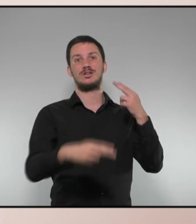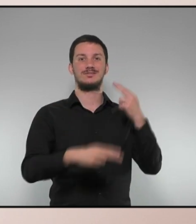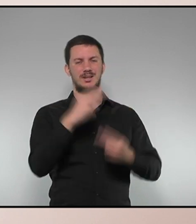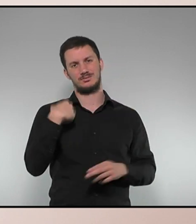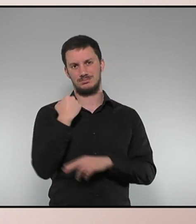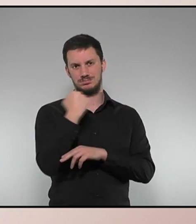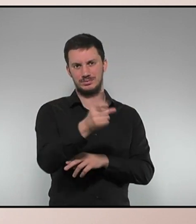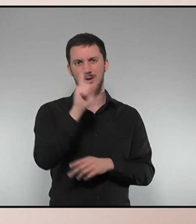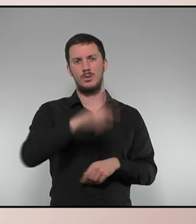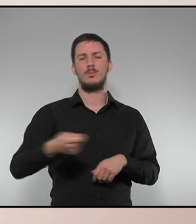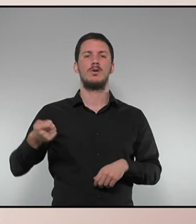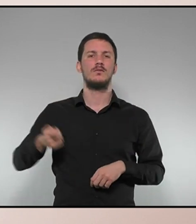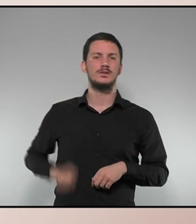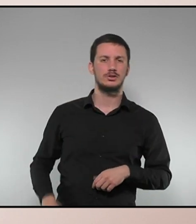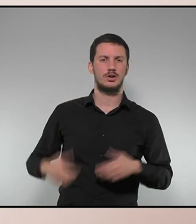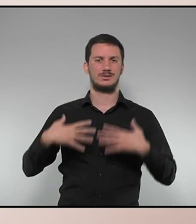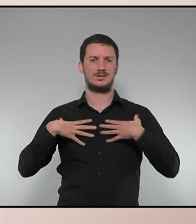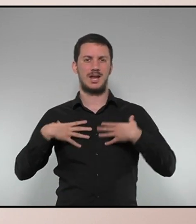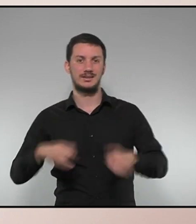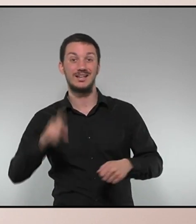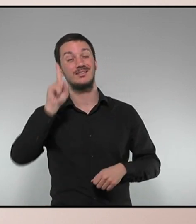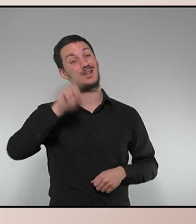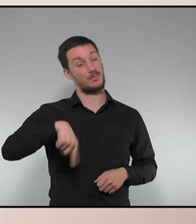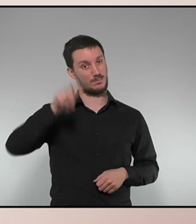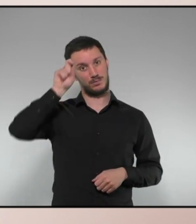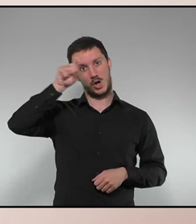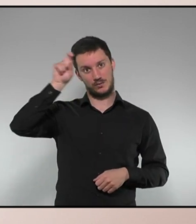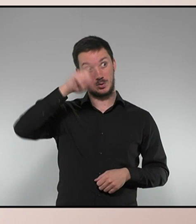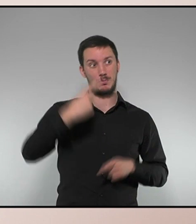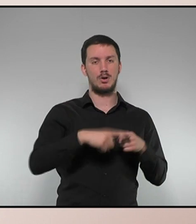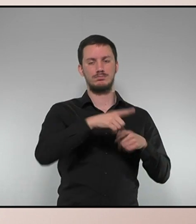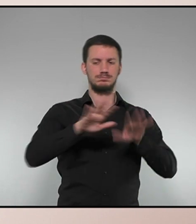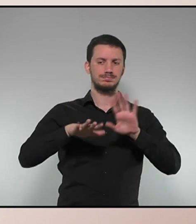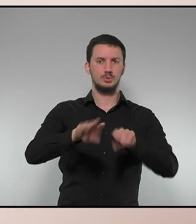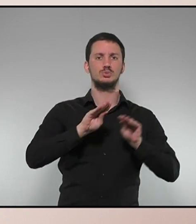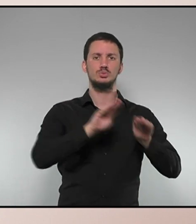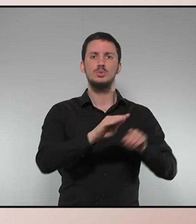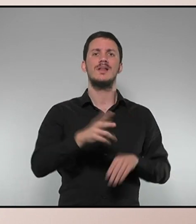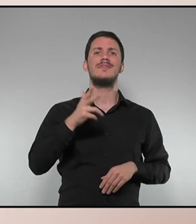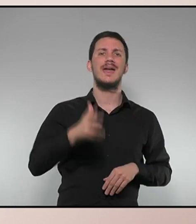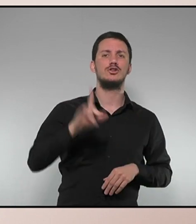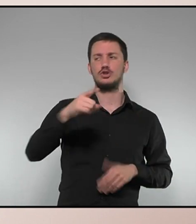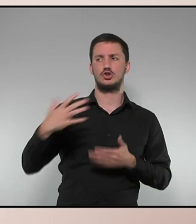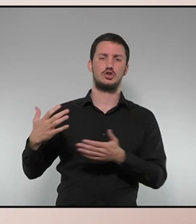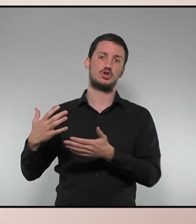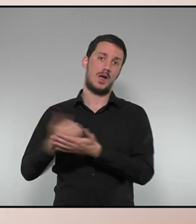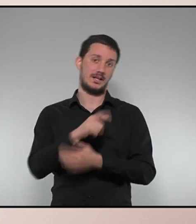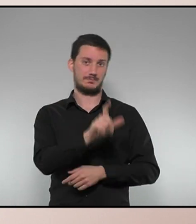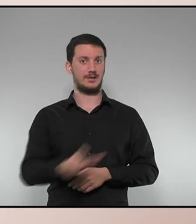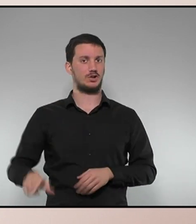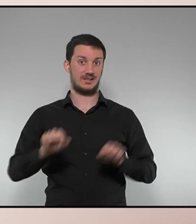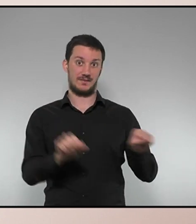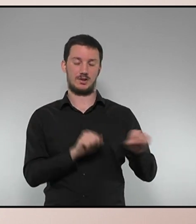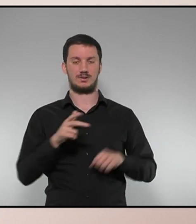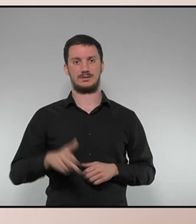professionals sanitaris, també al professorat, perquè estan defensant els seus drets, però també els drets de totes. I dit això, president,